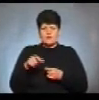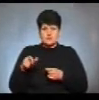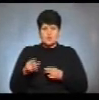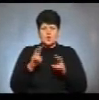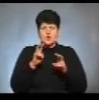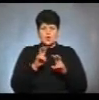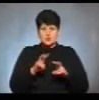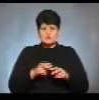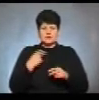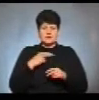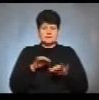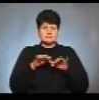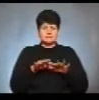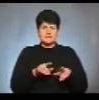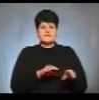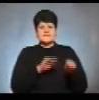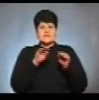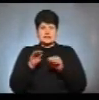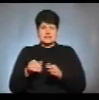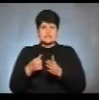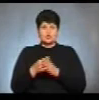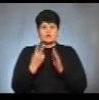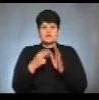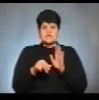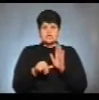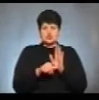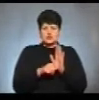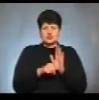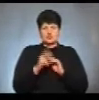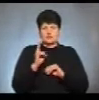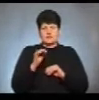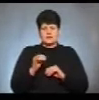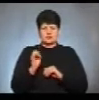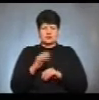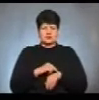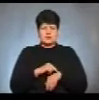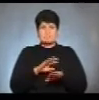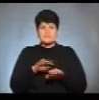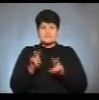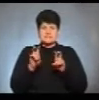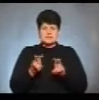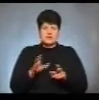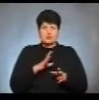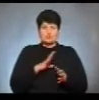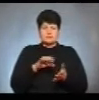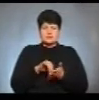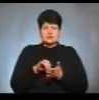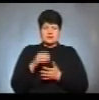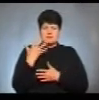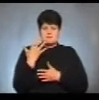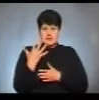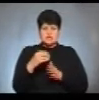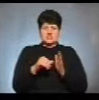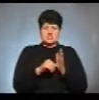розвитку крімінального праведнього, відкласти до 26 квітня 14-го дня. Після засідання, на якому були присутні п'ятеро з